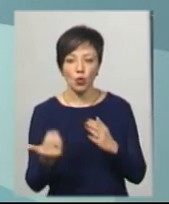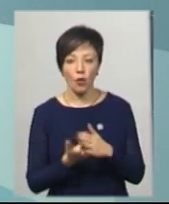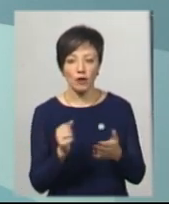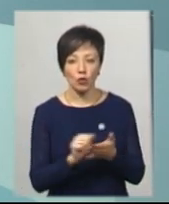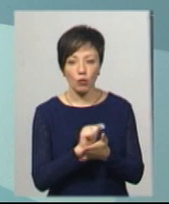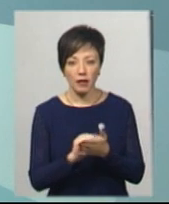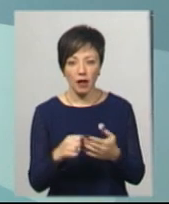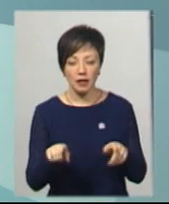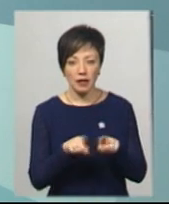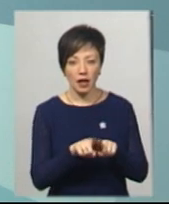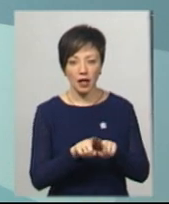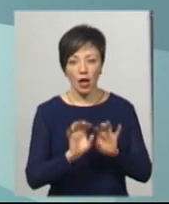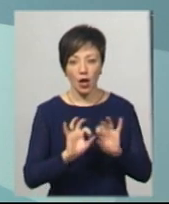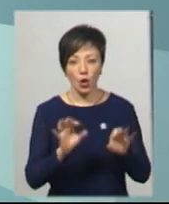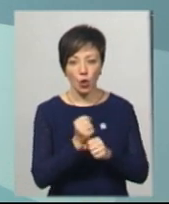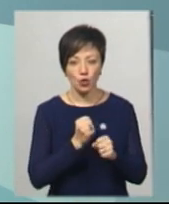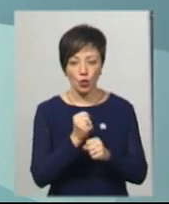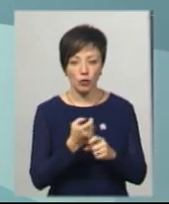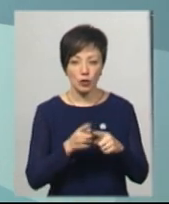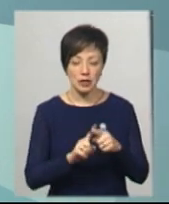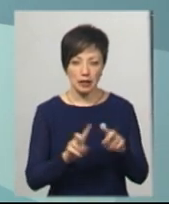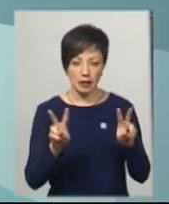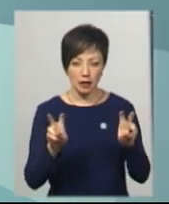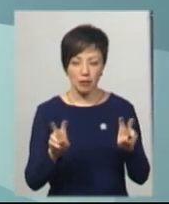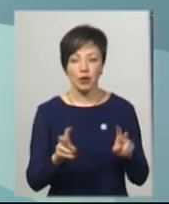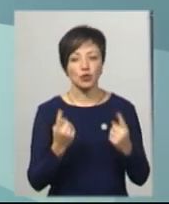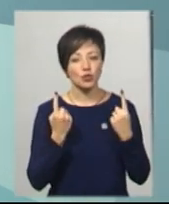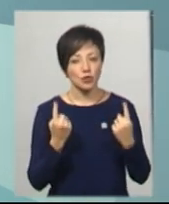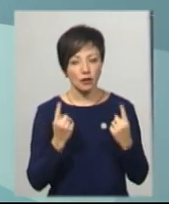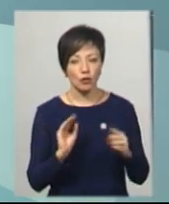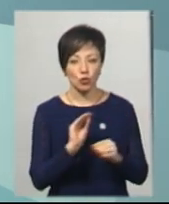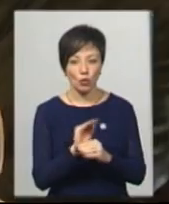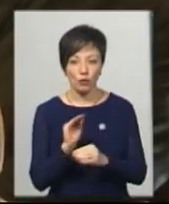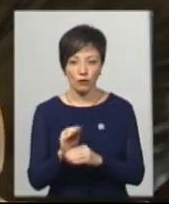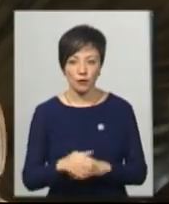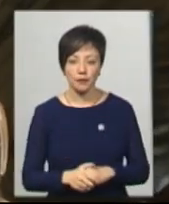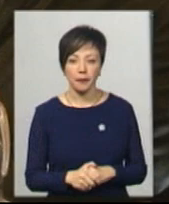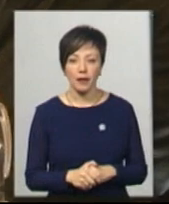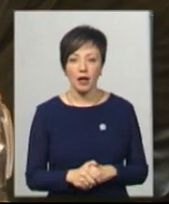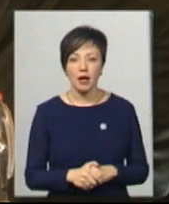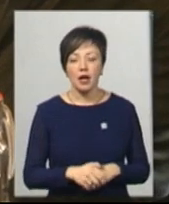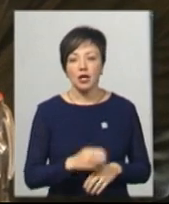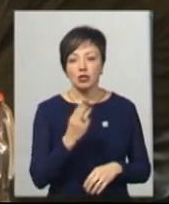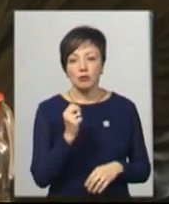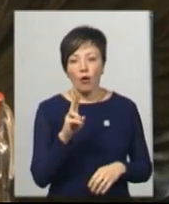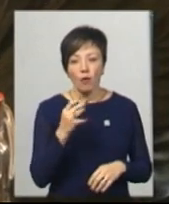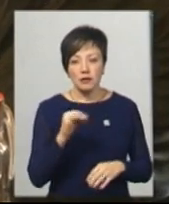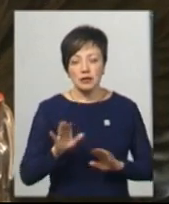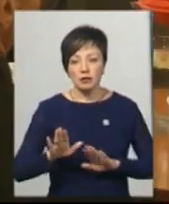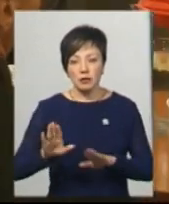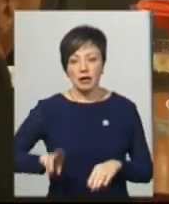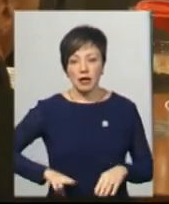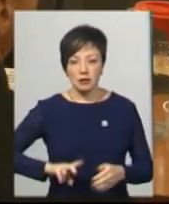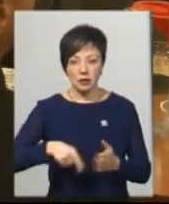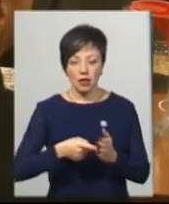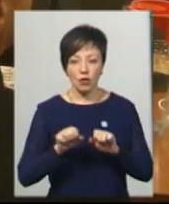документальні такі розробки по даної проблеми, які суттєво її доповнюють. За словами Сергія Шпаковського, заступника директора